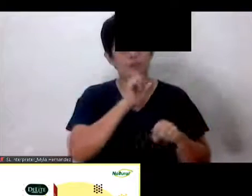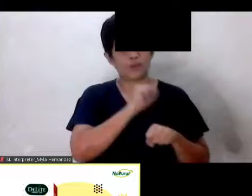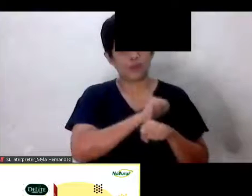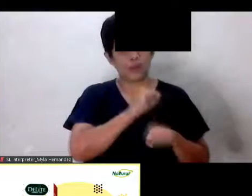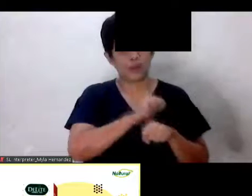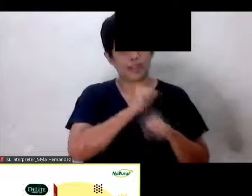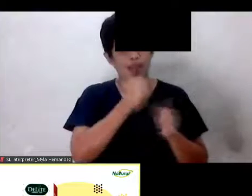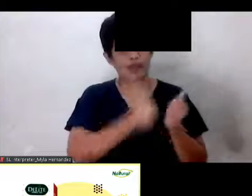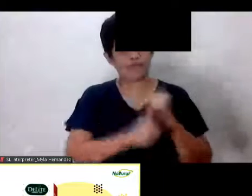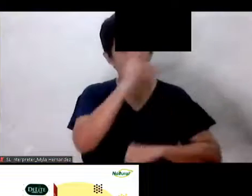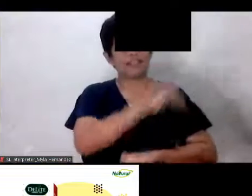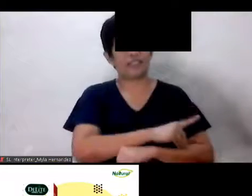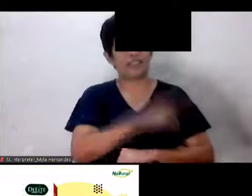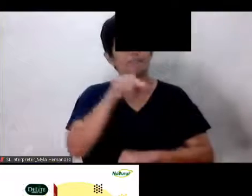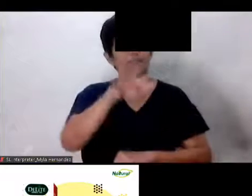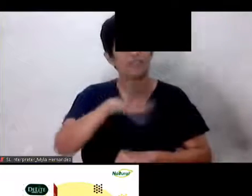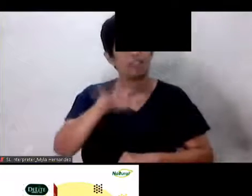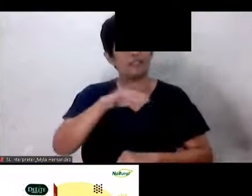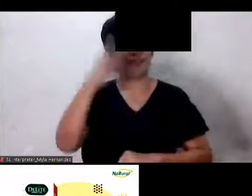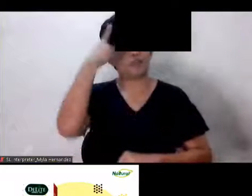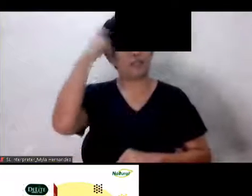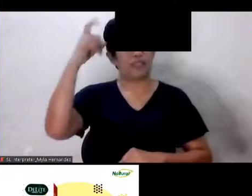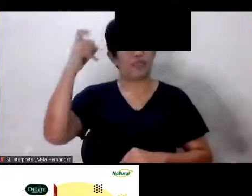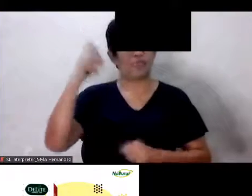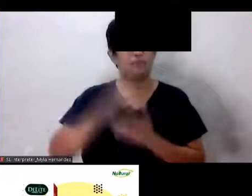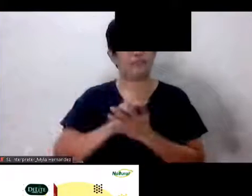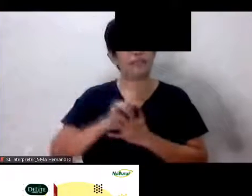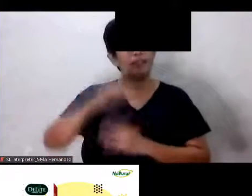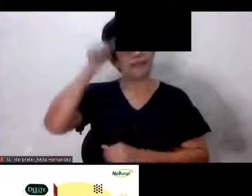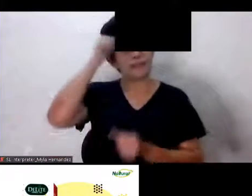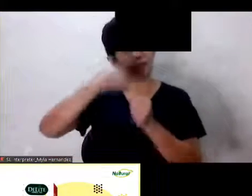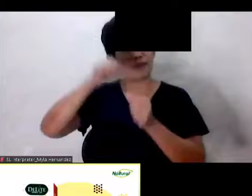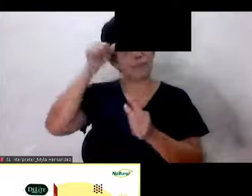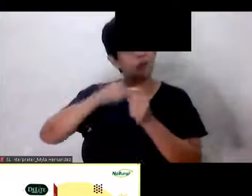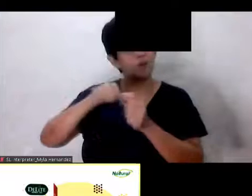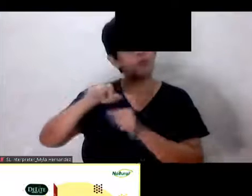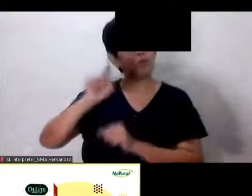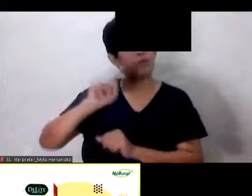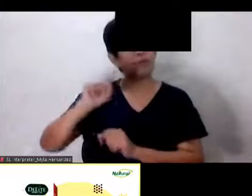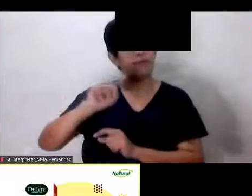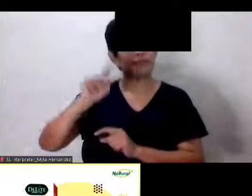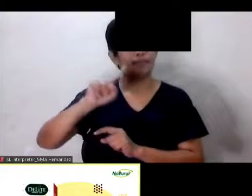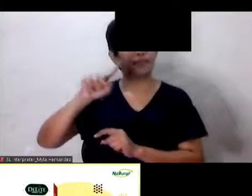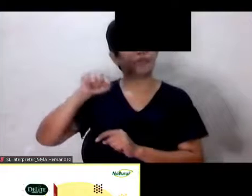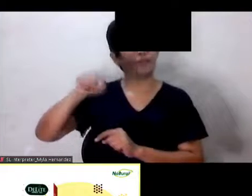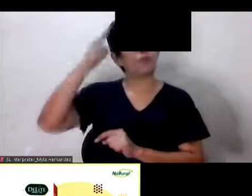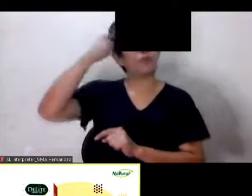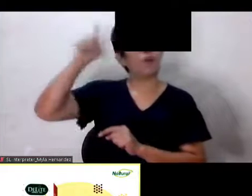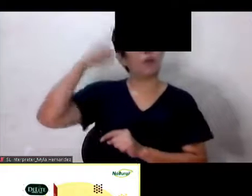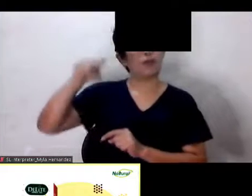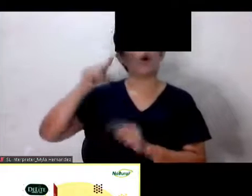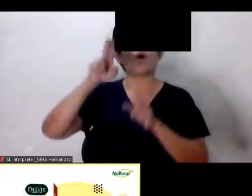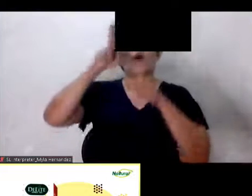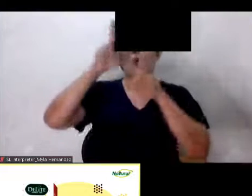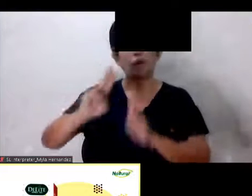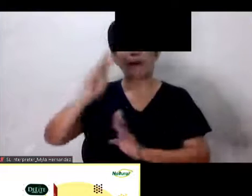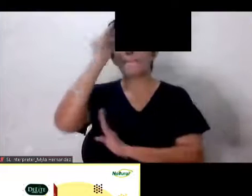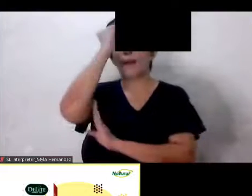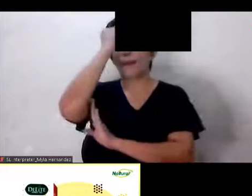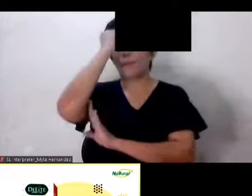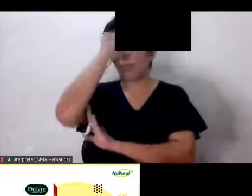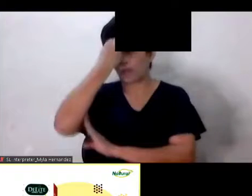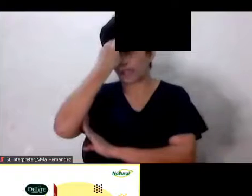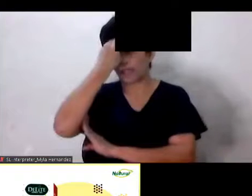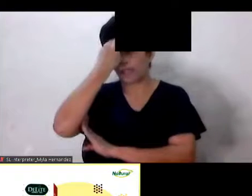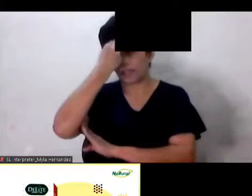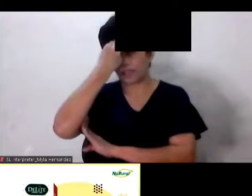dream Okay Alalahanan natin What they stood up for Okay And honor their memory By